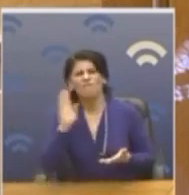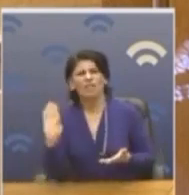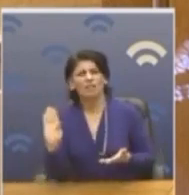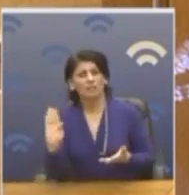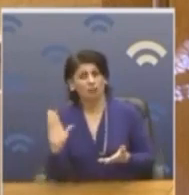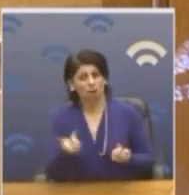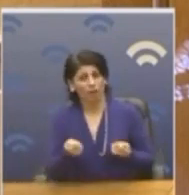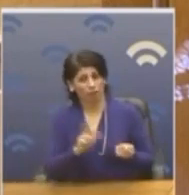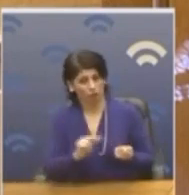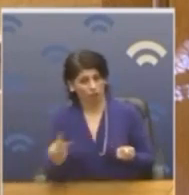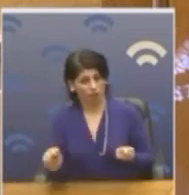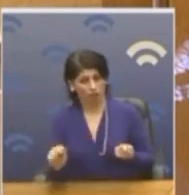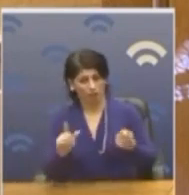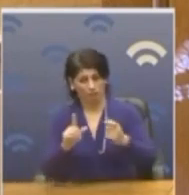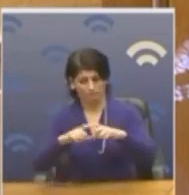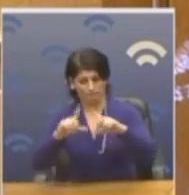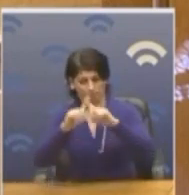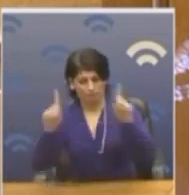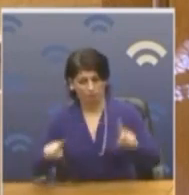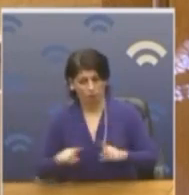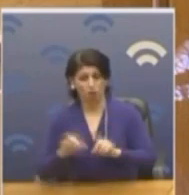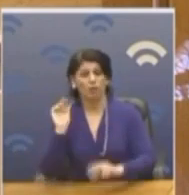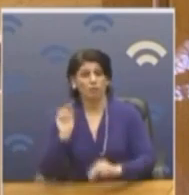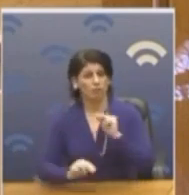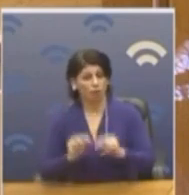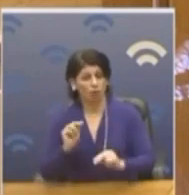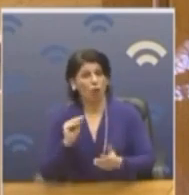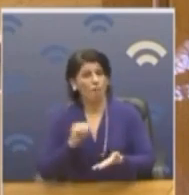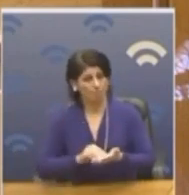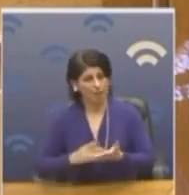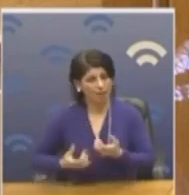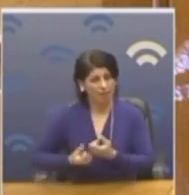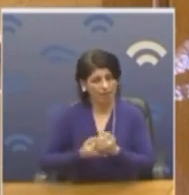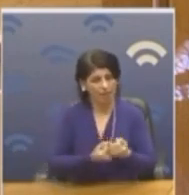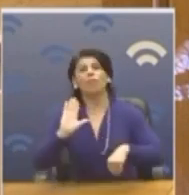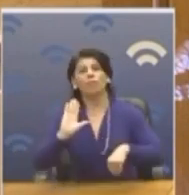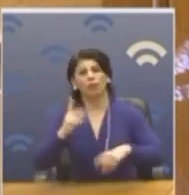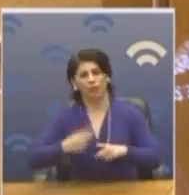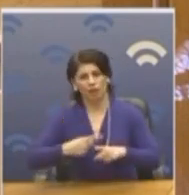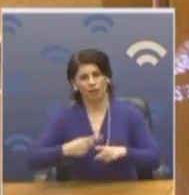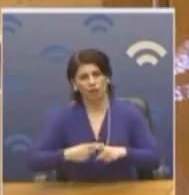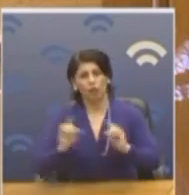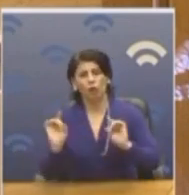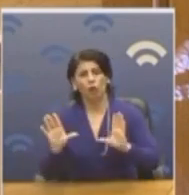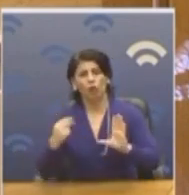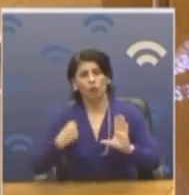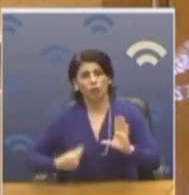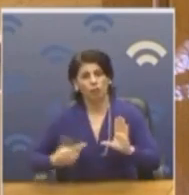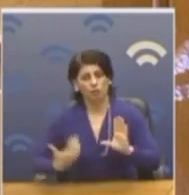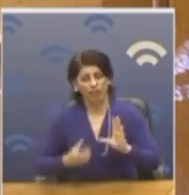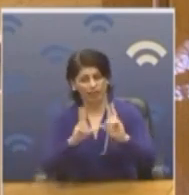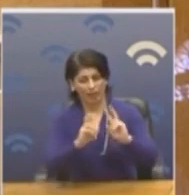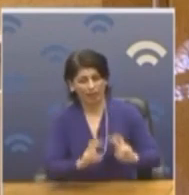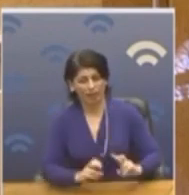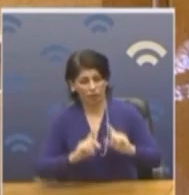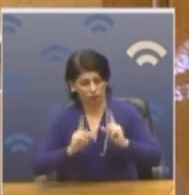Βενιζέλος Δηλαδή με μετοχές χωρίς ψήφο Πάλι δηλαδή θα ενισχύσετε τους τραπεζίτες Χωρίς το δημόσιο να έχει έλεγχο